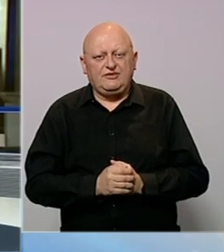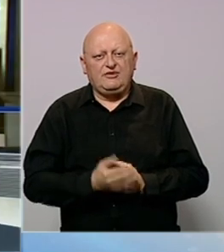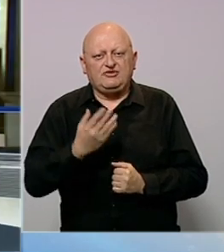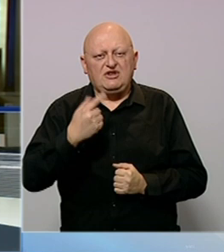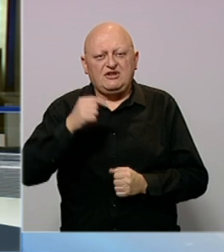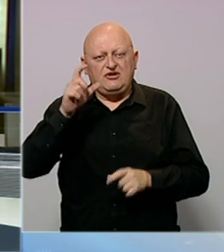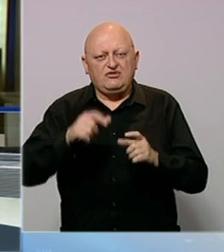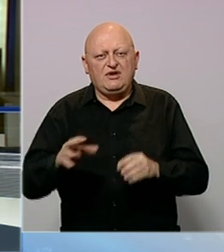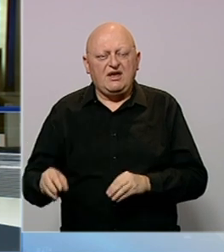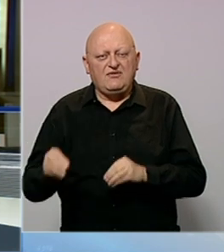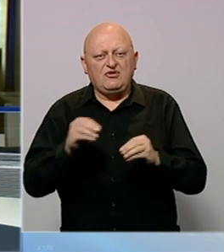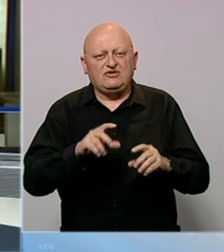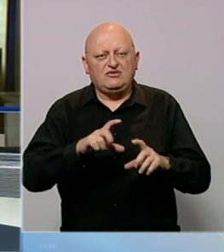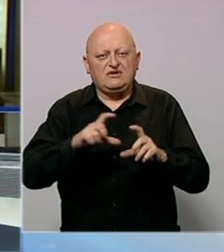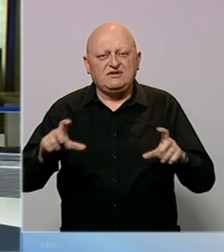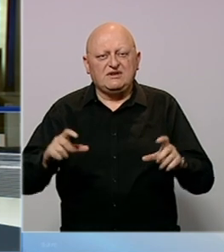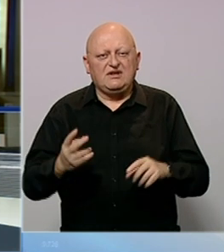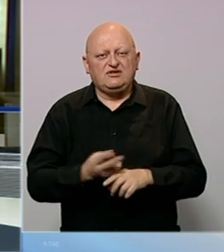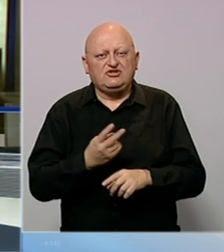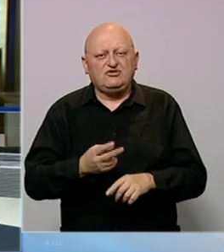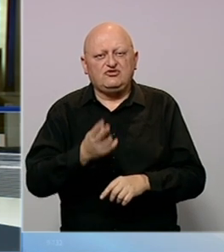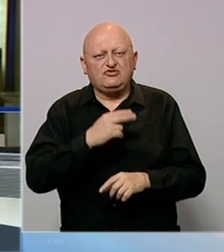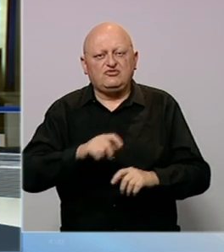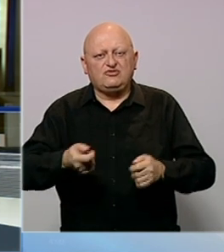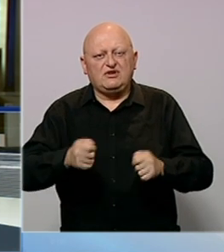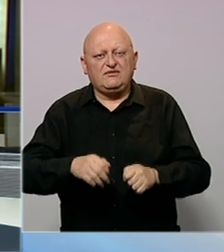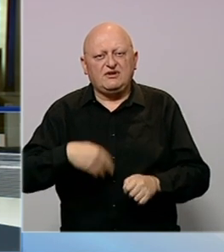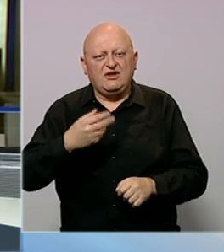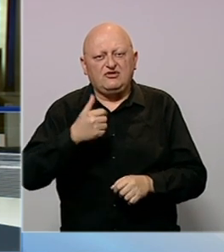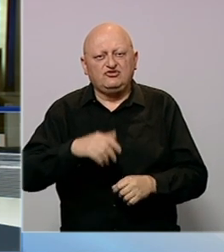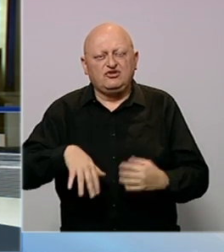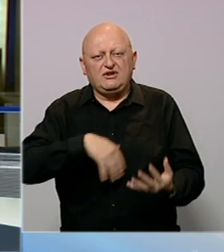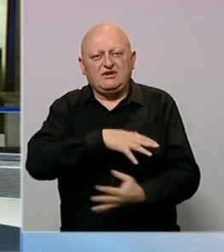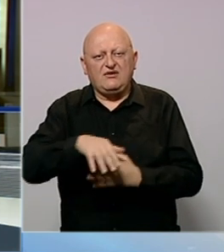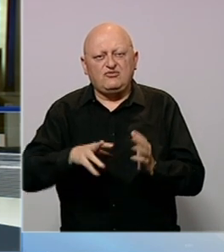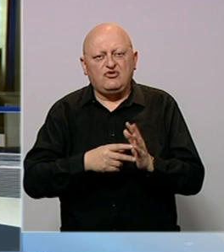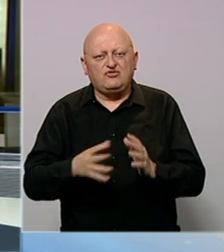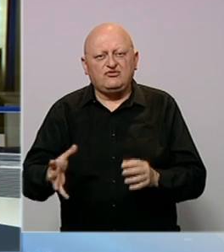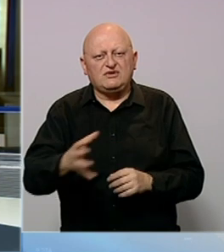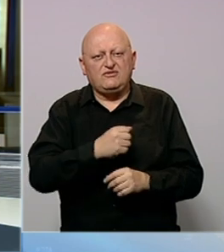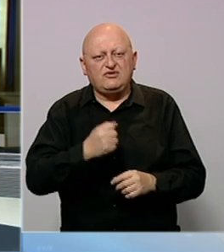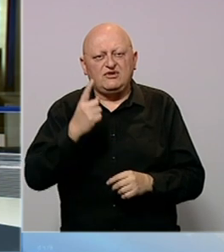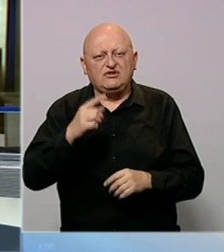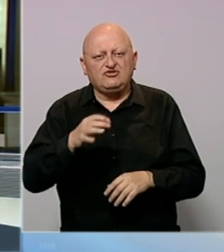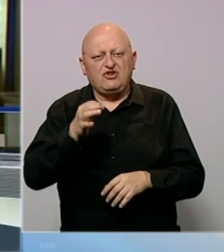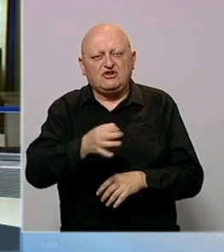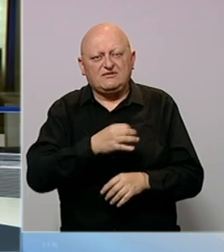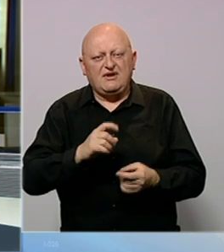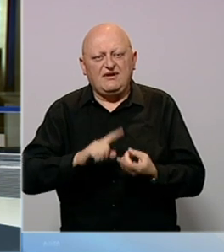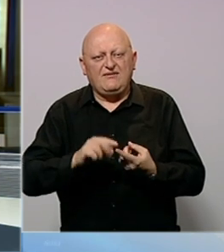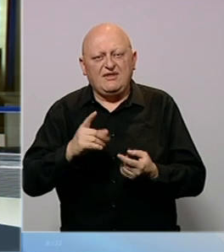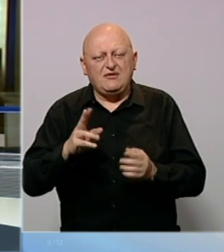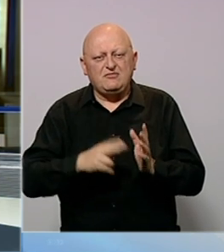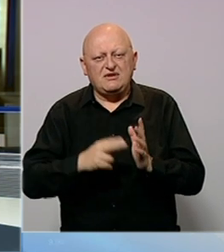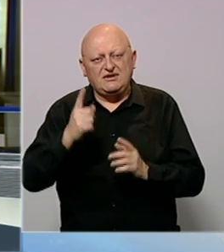Više hiljada ljudi je evakuisano, a zgrade državnih službi su zatvorene nakon što je Tajfun Noru zahvatio istočna ostrva